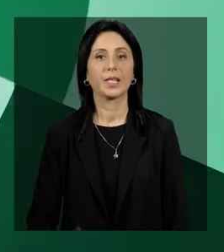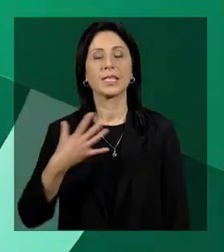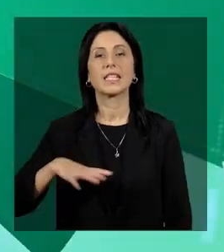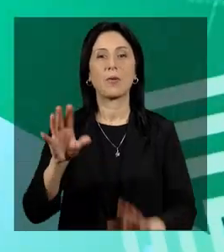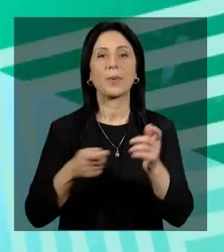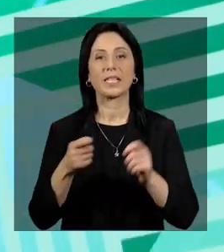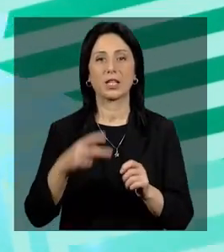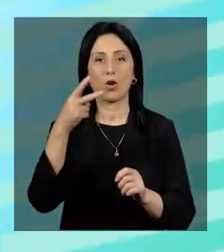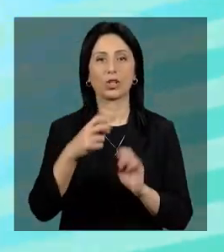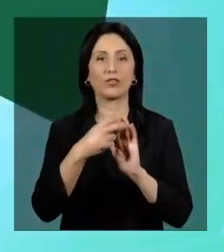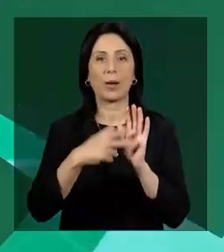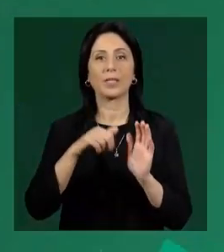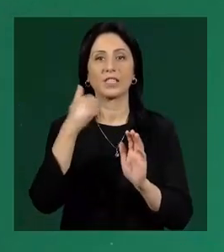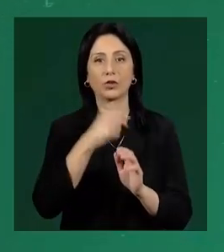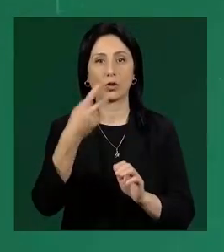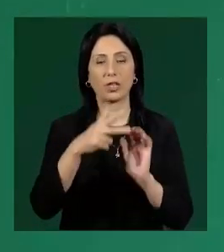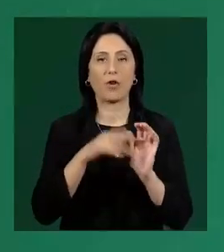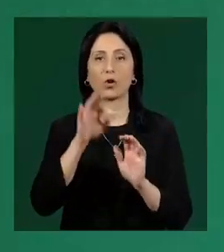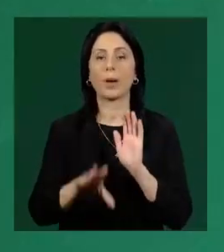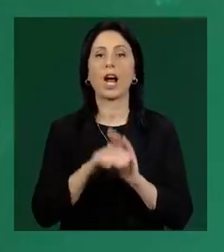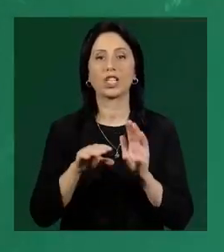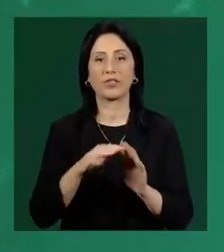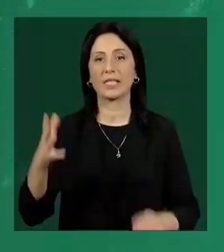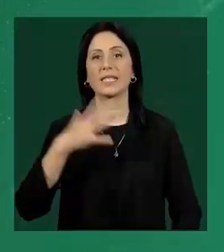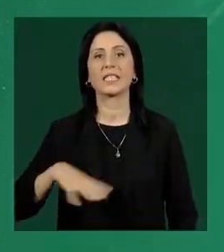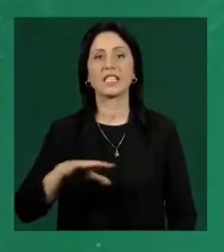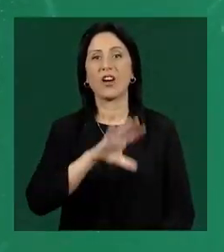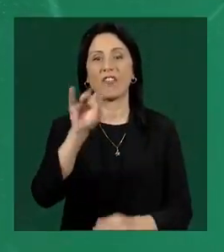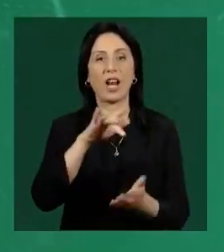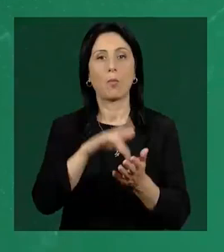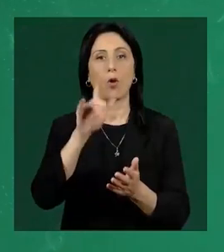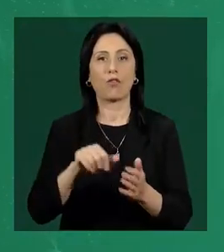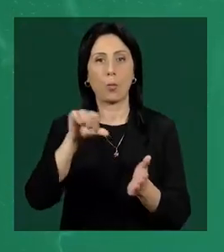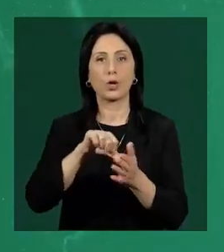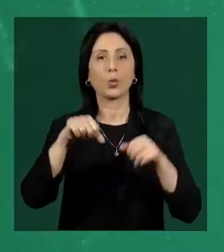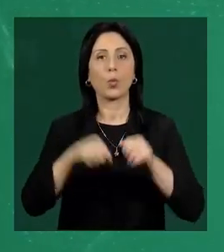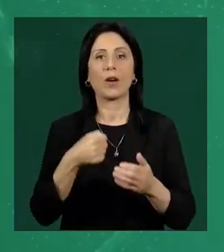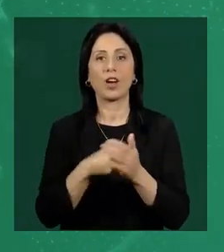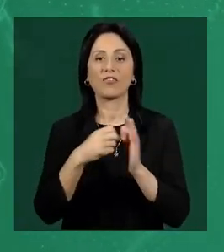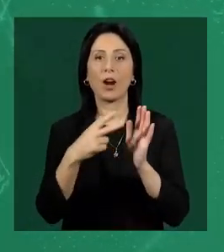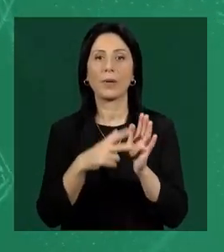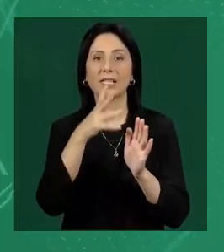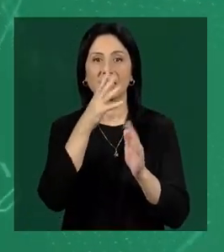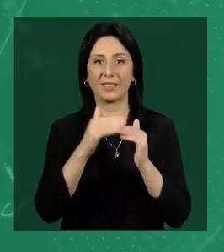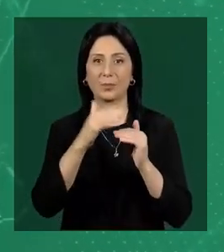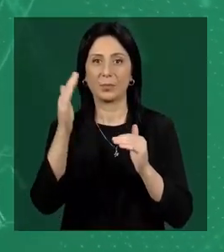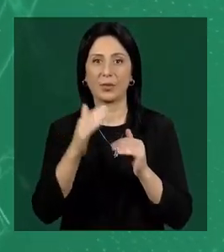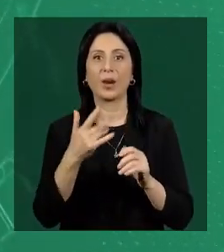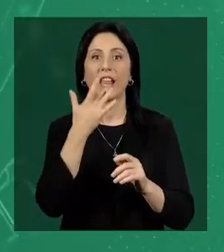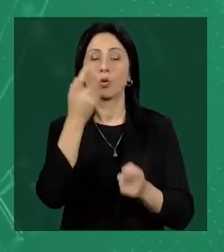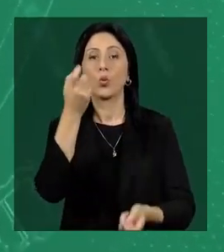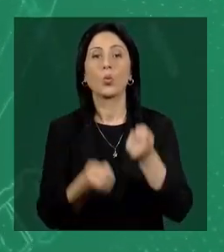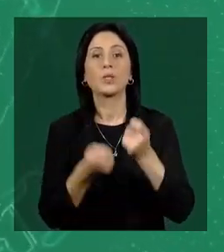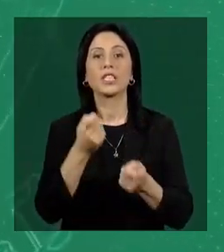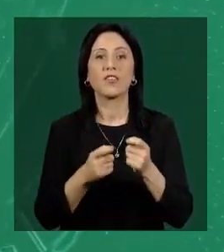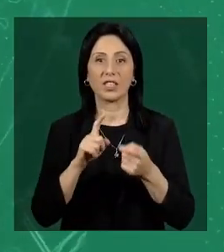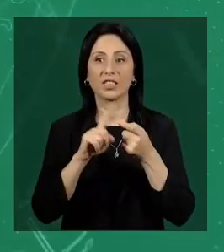Դանի Նախագայի 2018 թվականի հոգտենվերի 28-ի ընտրություններին վրաստանի յուրական չուր կաղաքացի իրավունքունի մասնակցել 18 տարեկանից։